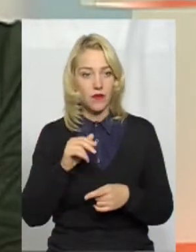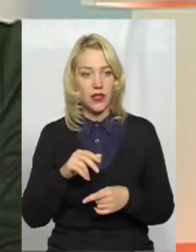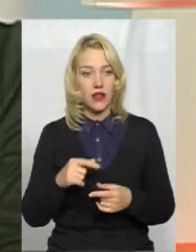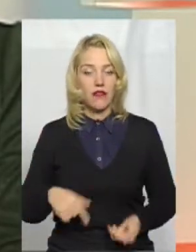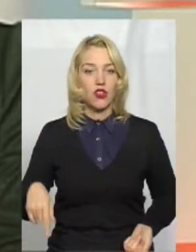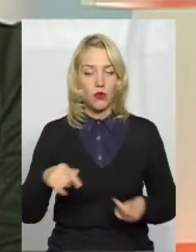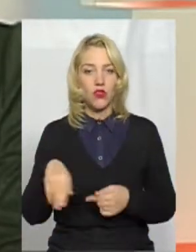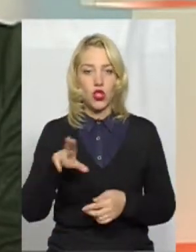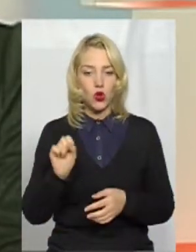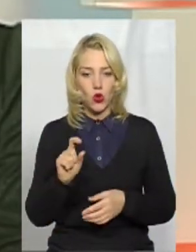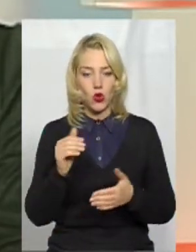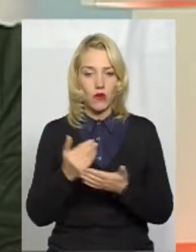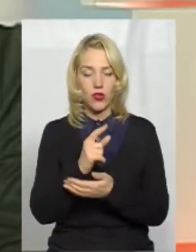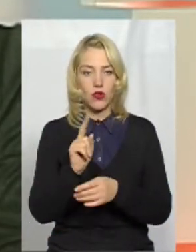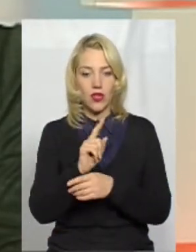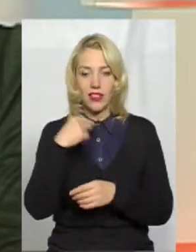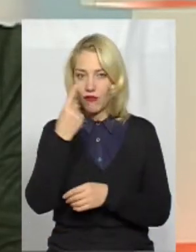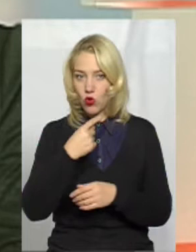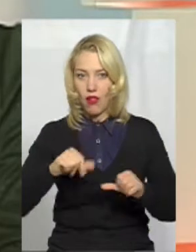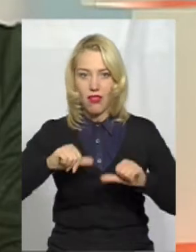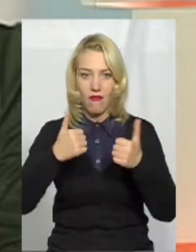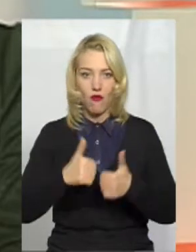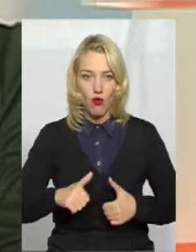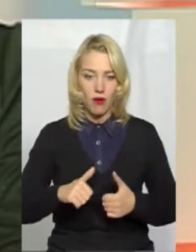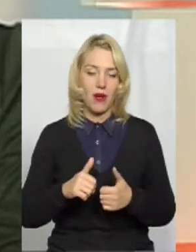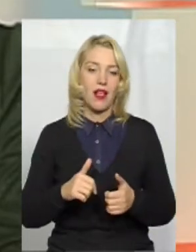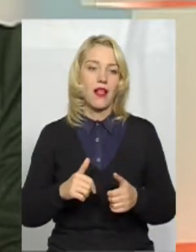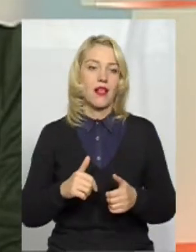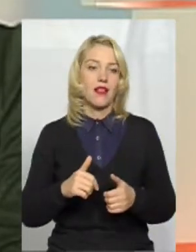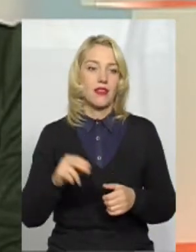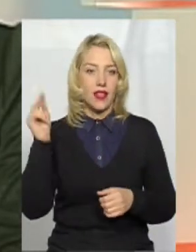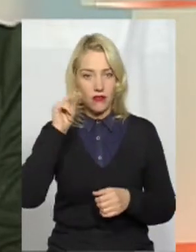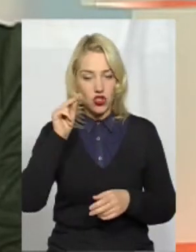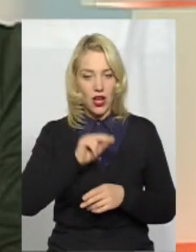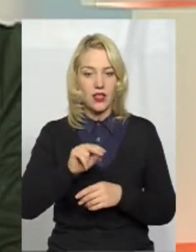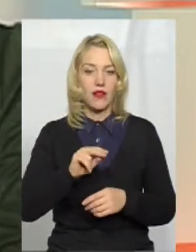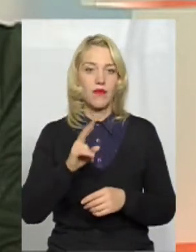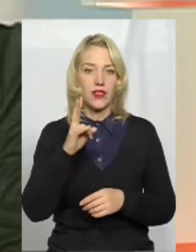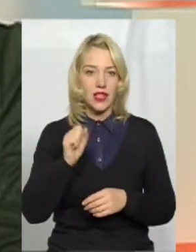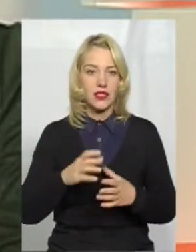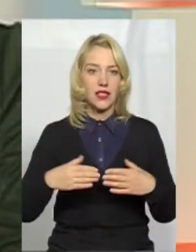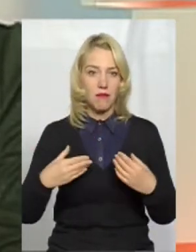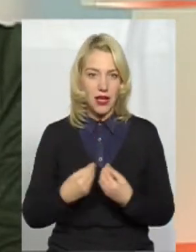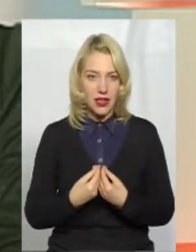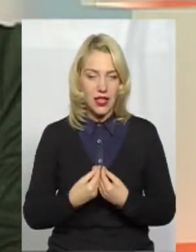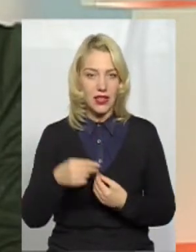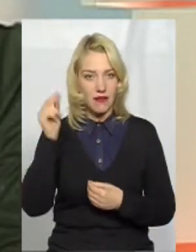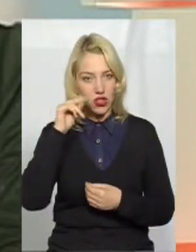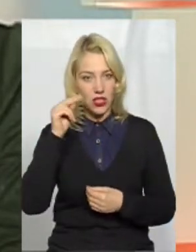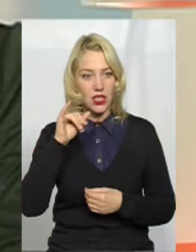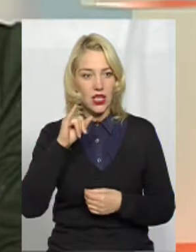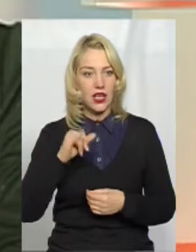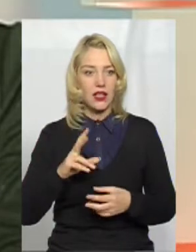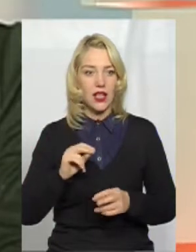нормативів, індивідуальна форма навчання, яка ділиться на екстернатну форму, на сімейне навчання і на педагогічний патронаж.